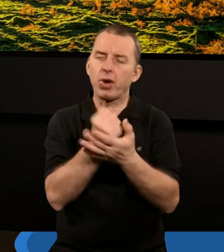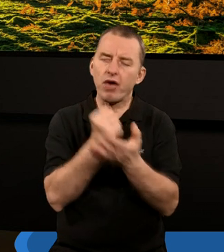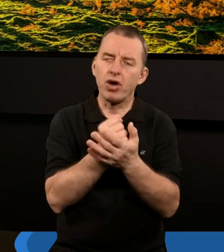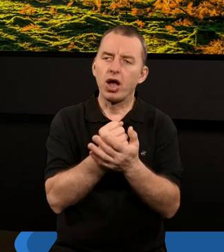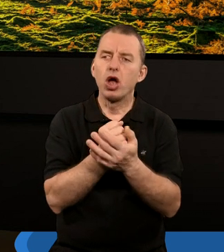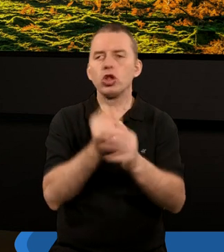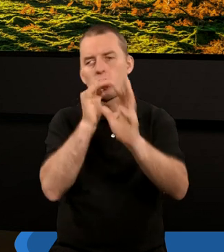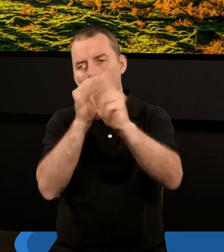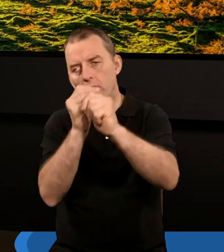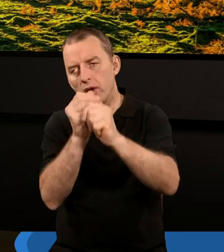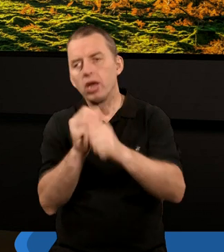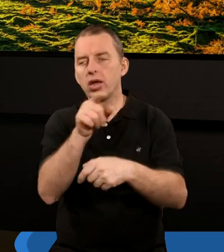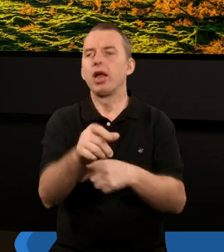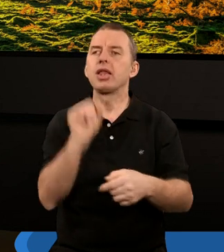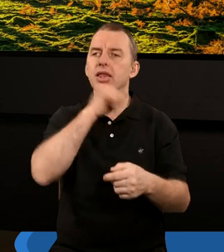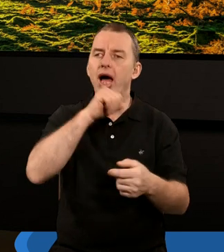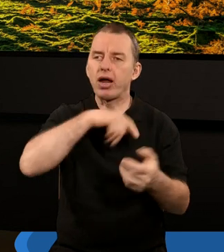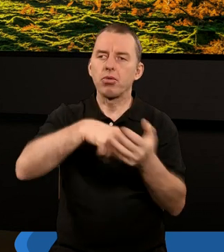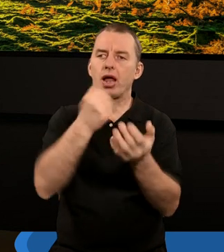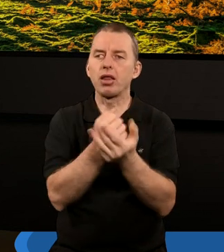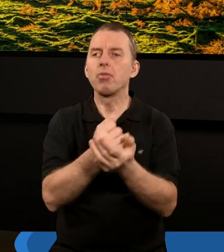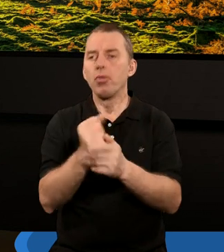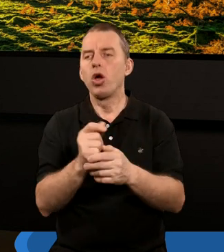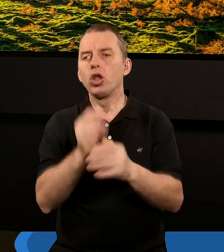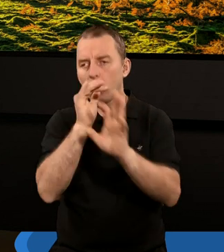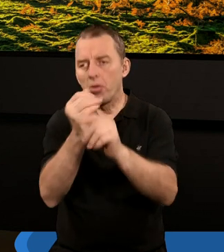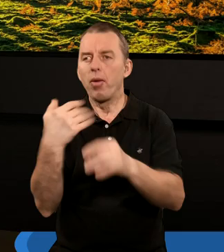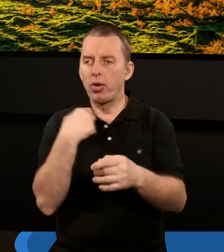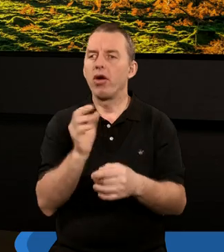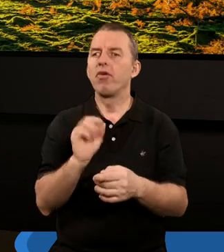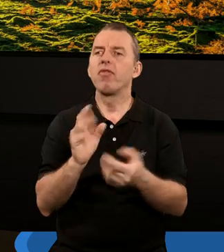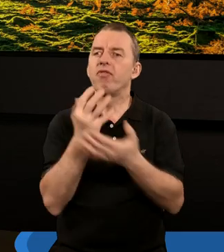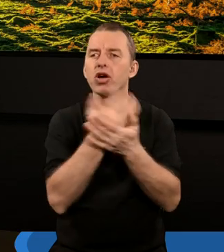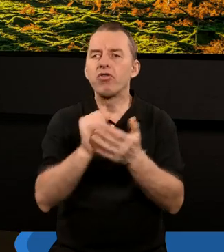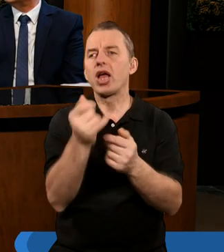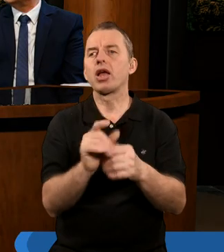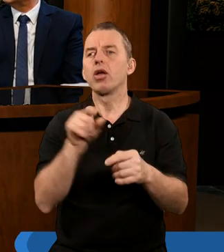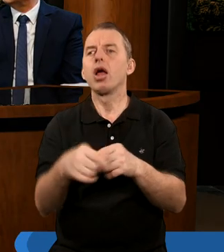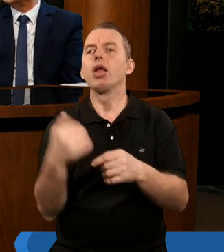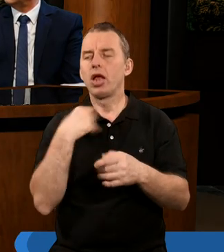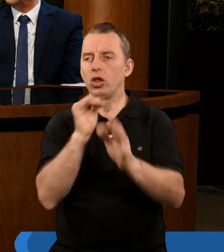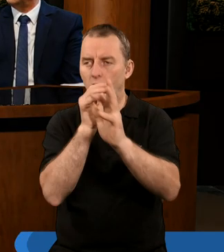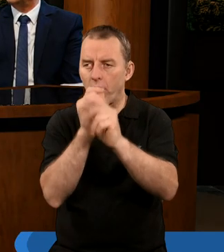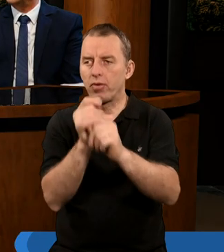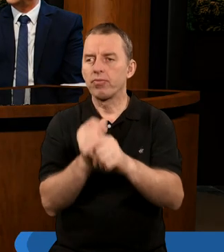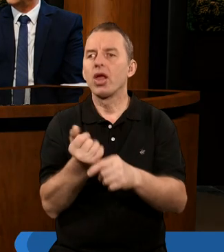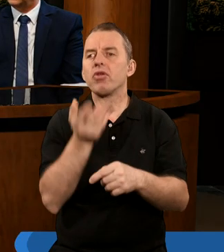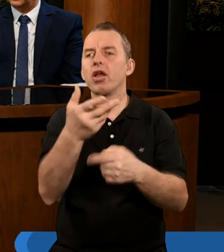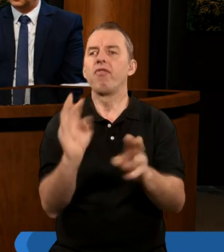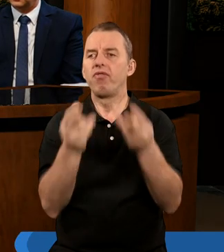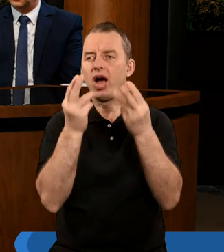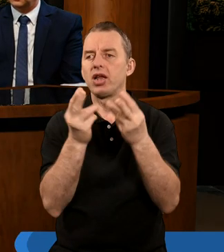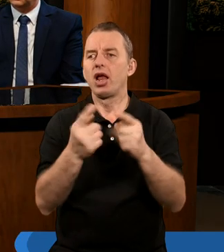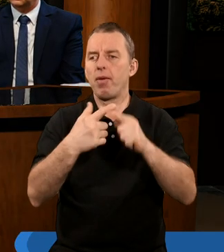Stary Testament, czy tam pojawiały się trąby, czy były wykorzystywane w jakim kontekście? Tak, trąby pojawiały się w kilku takich